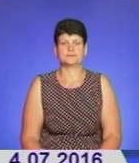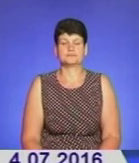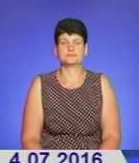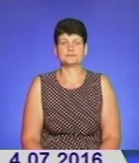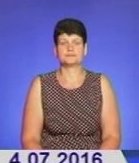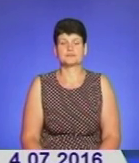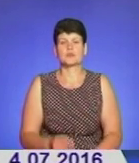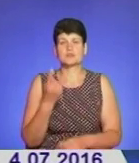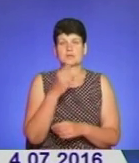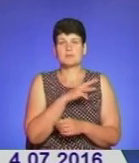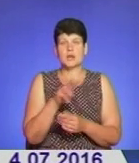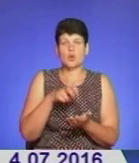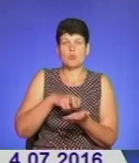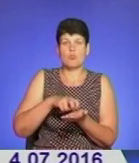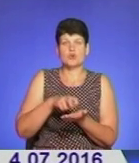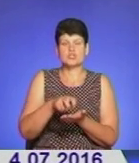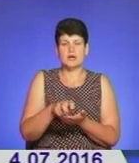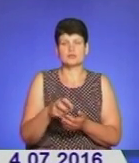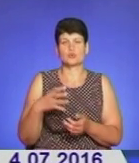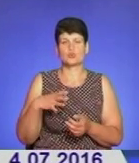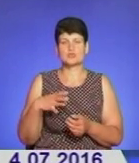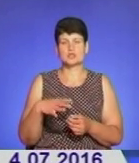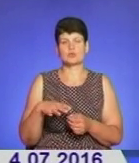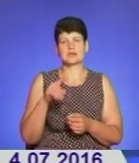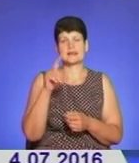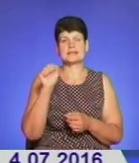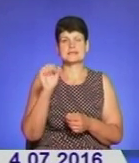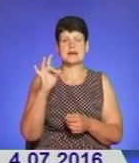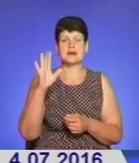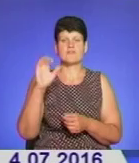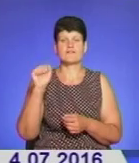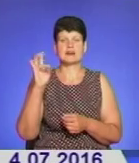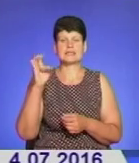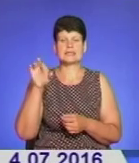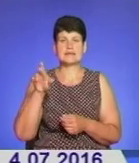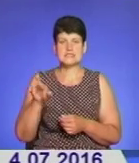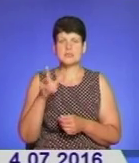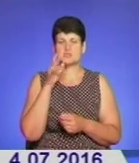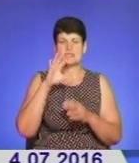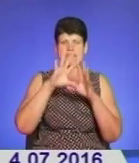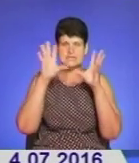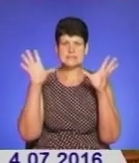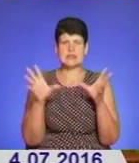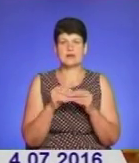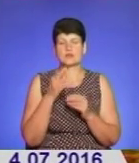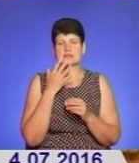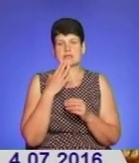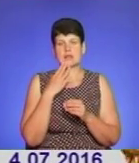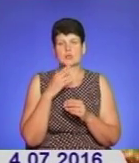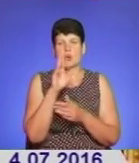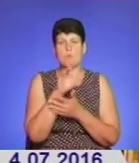Один мільйон прочан очікують у Марійському духовному центрі у селі Зарваниця на Теребовлянщині під час загальнонаціональної прощі.